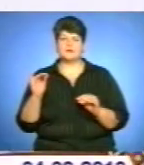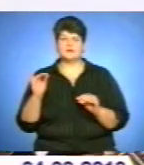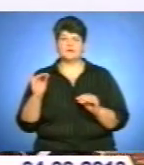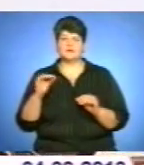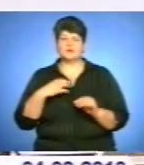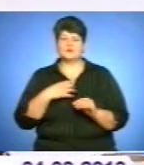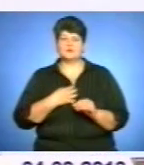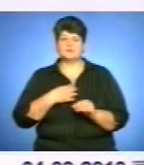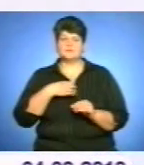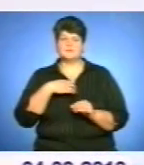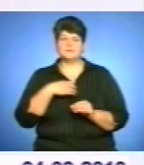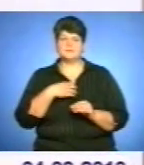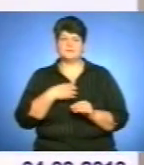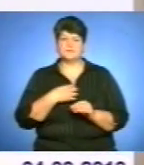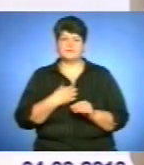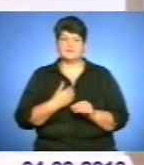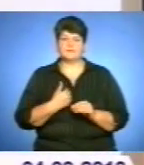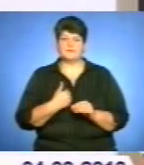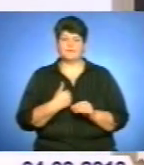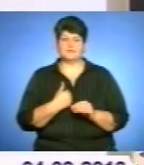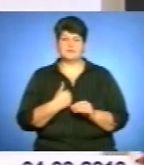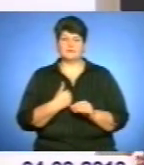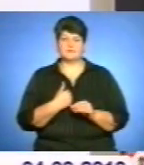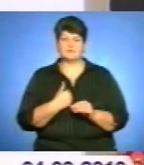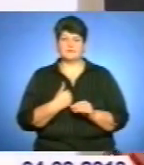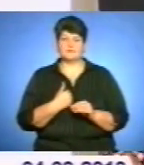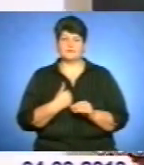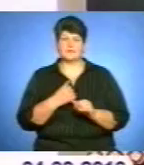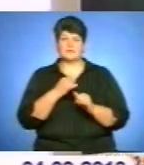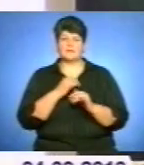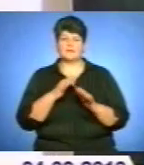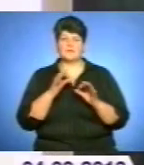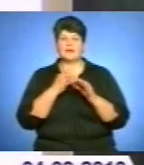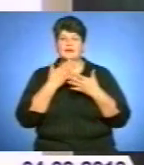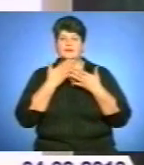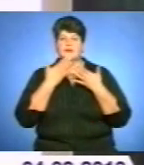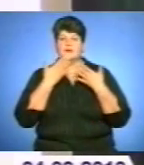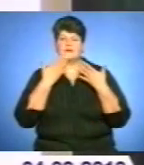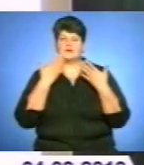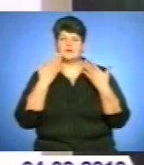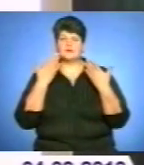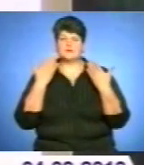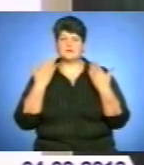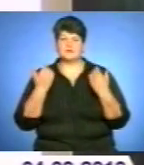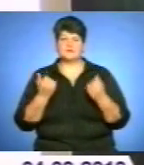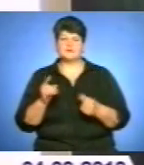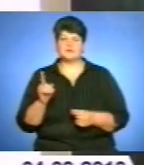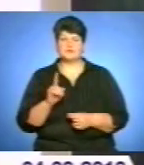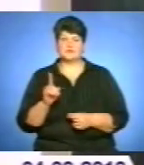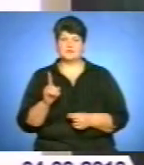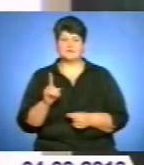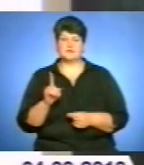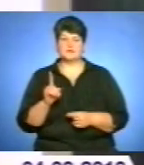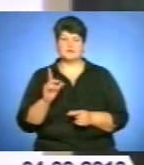тружусь дійко розказати, не має ненький жаль